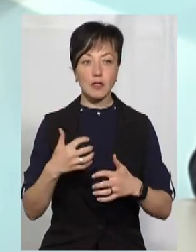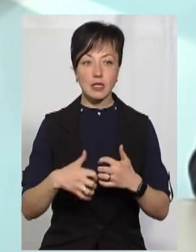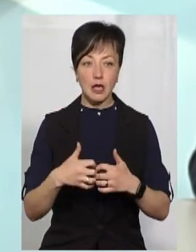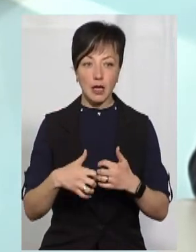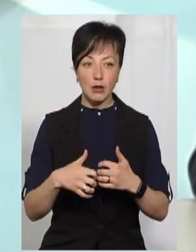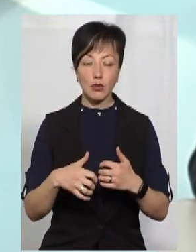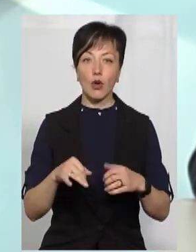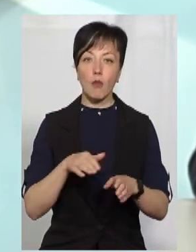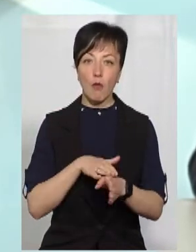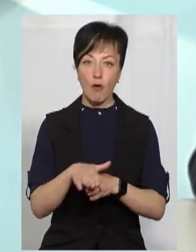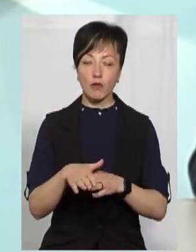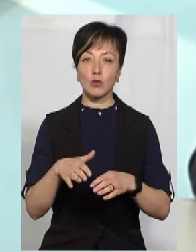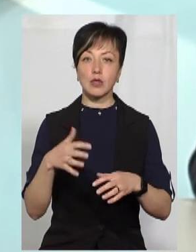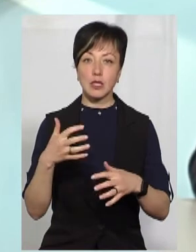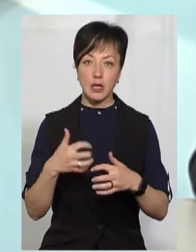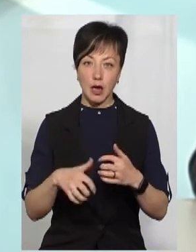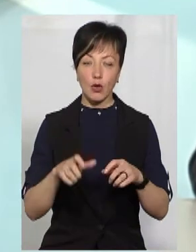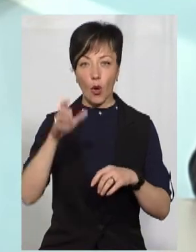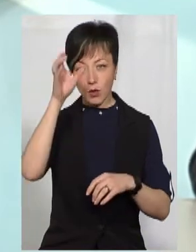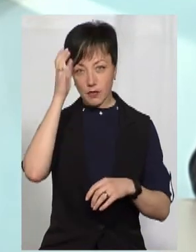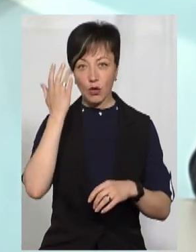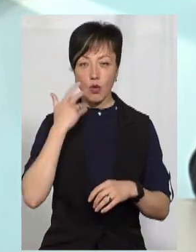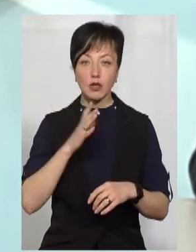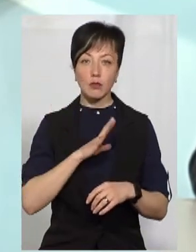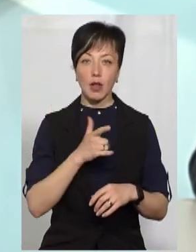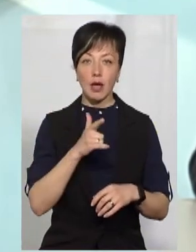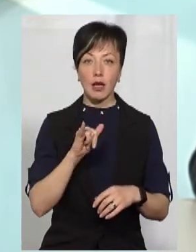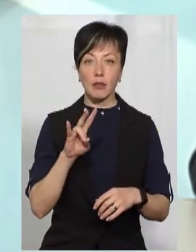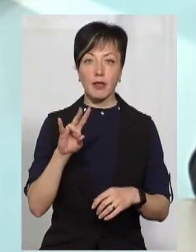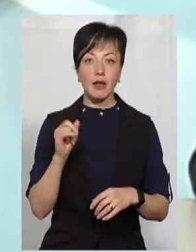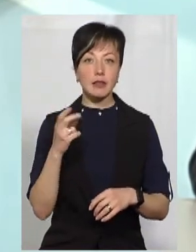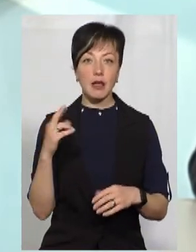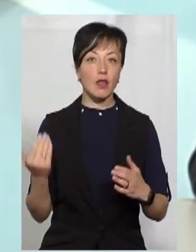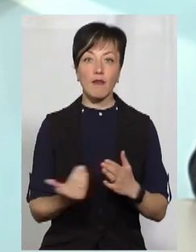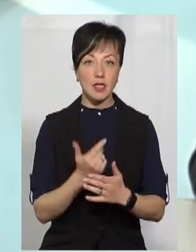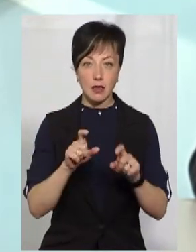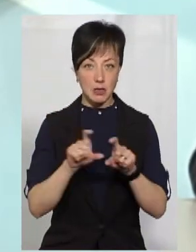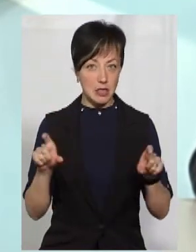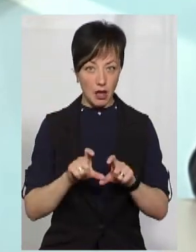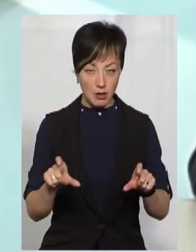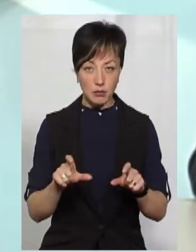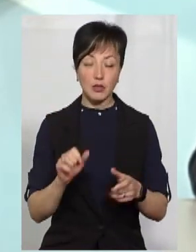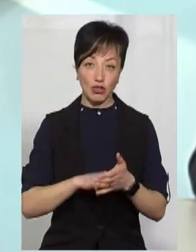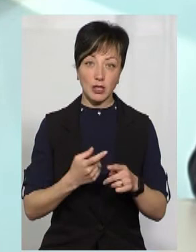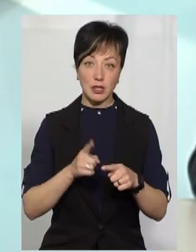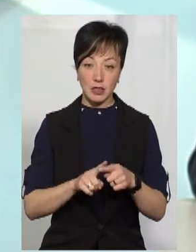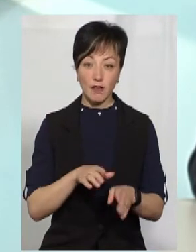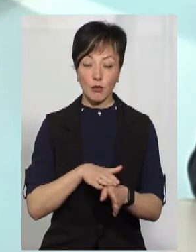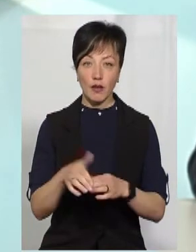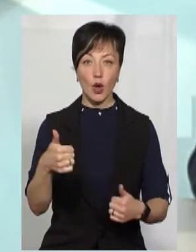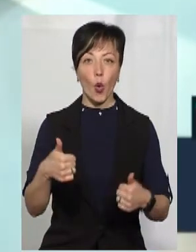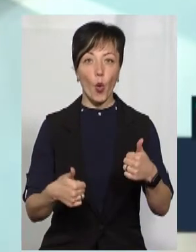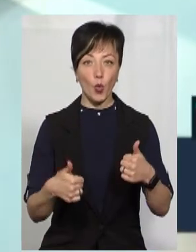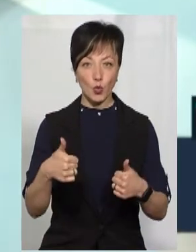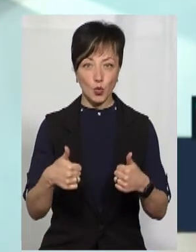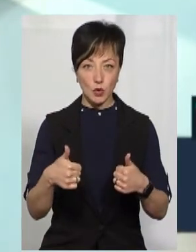середню і повну загальну середню освіту. Колись вони були гімназіями як інноваційними закладами, і через що до них відбувався